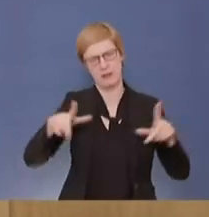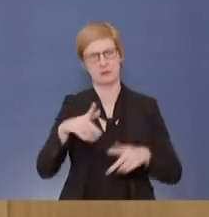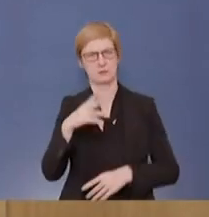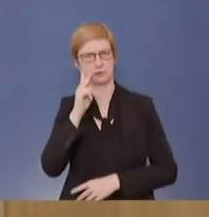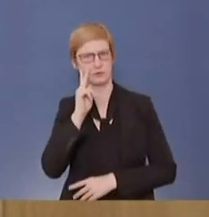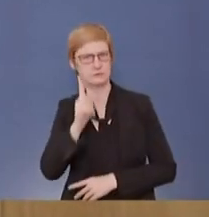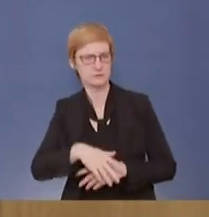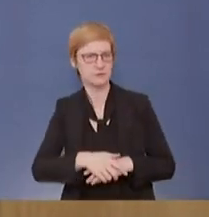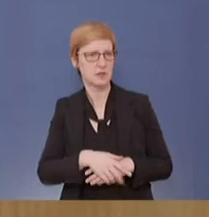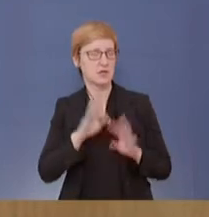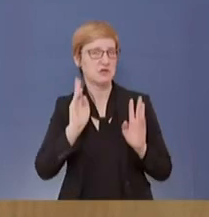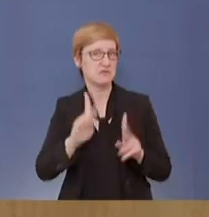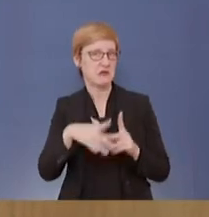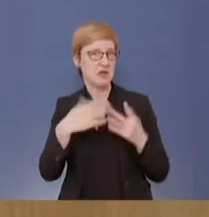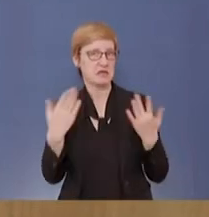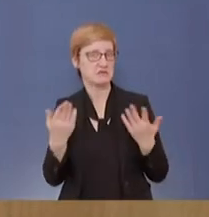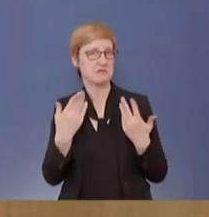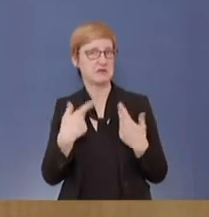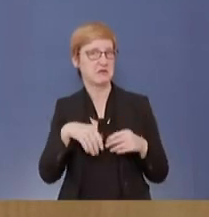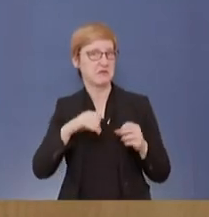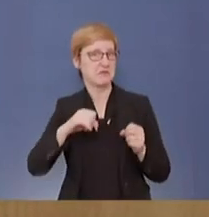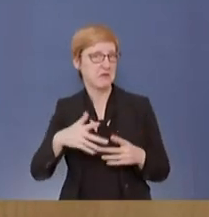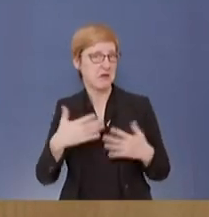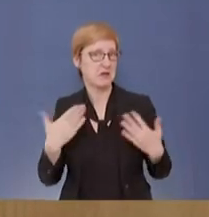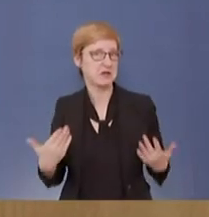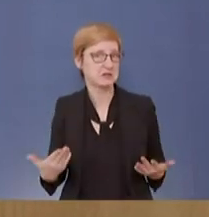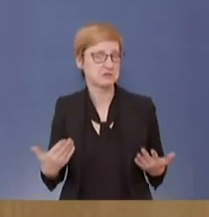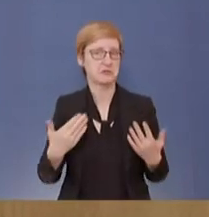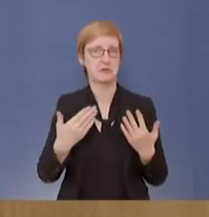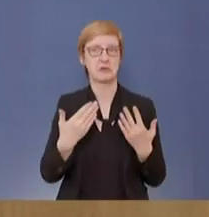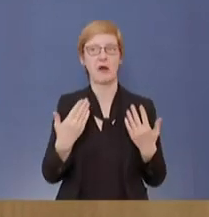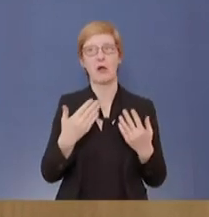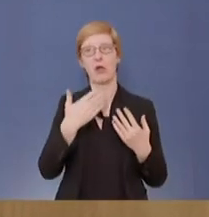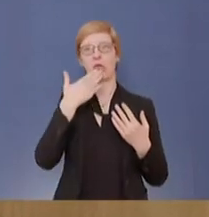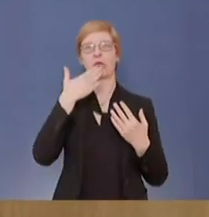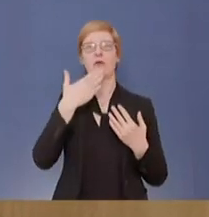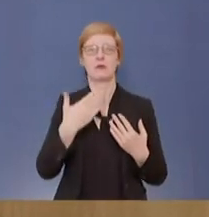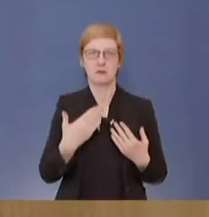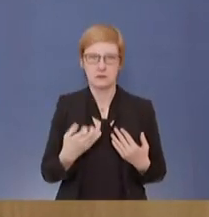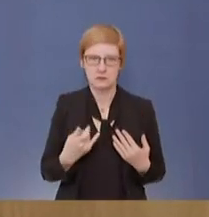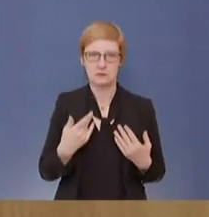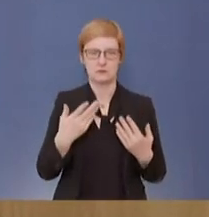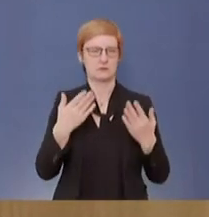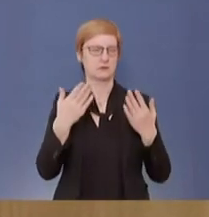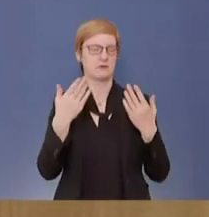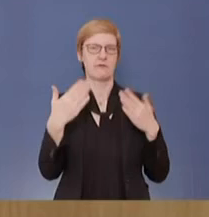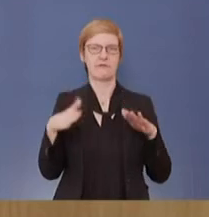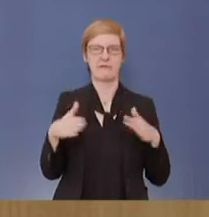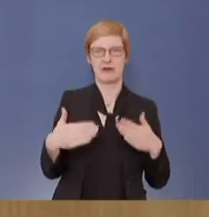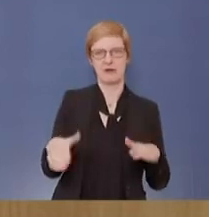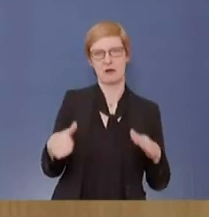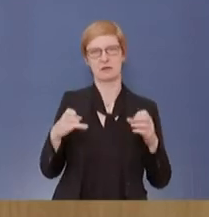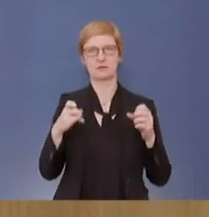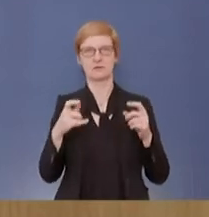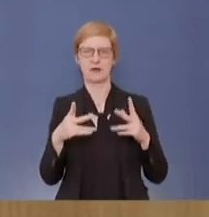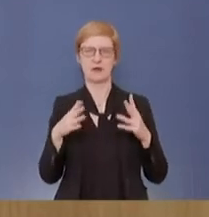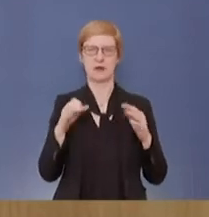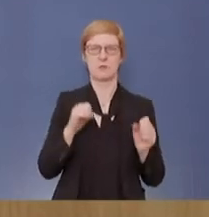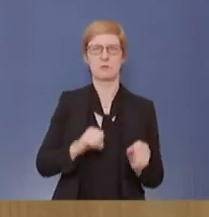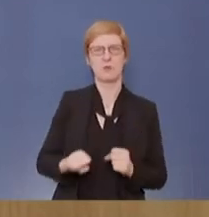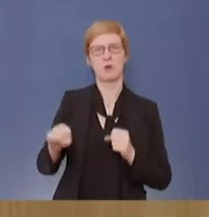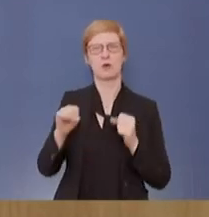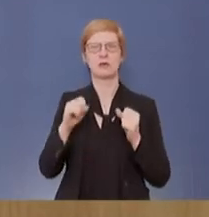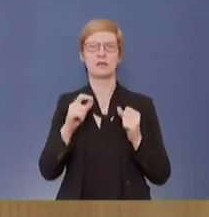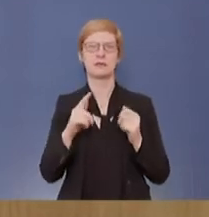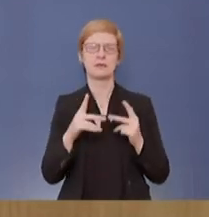man es nicht gewährleisten konnte, die Bundesregierung und auch die Länderregierungen, dass man über Weihnachten diesen Verzerreffekt herunterfährt, also dass man doch